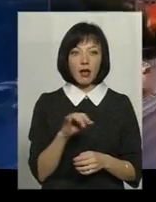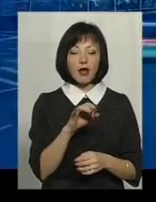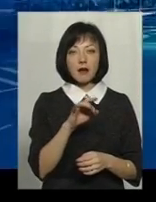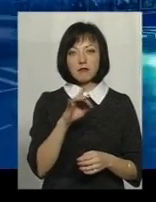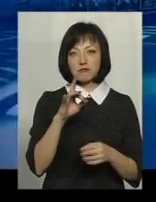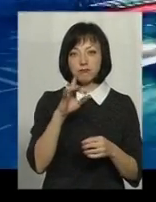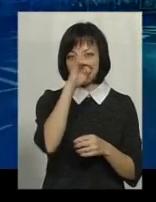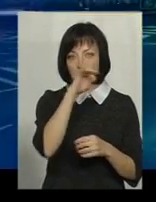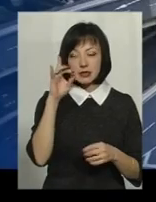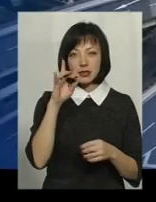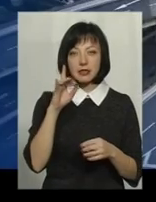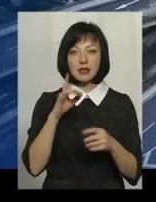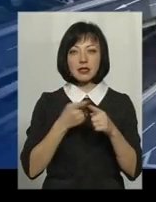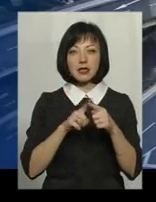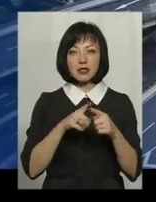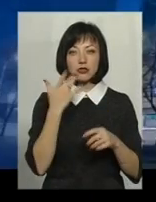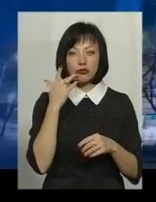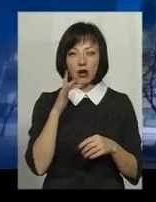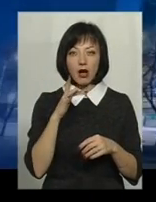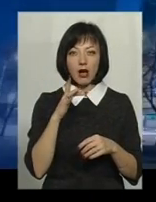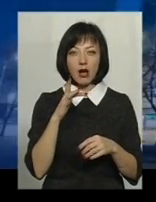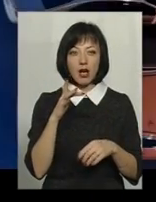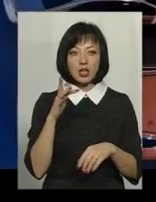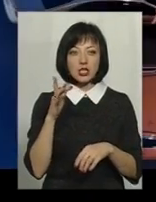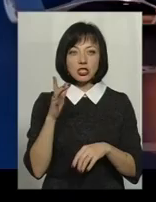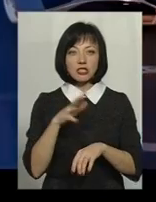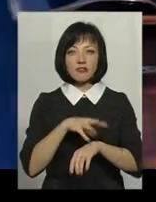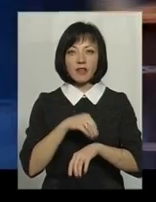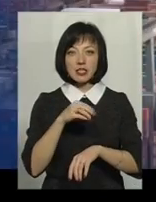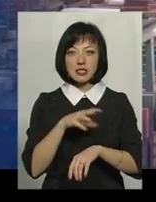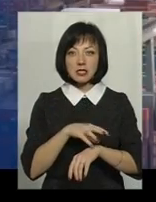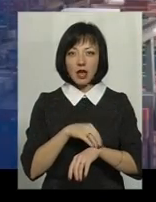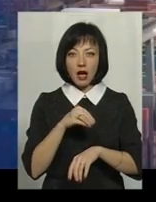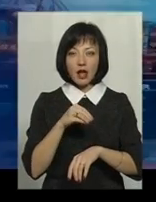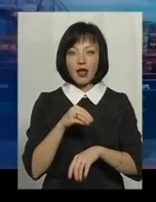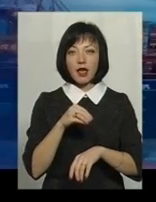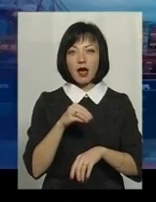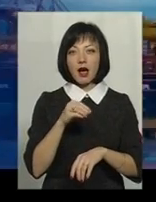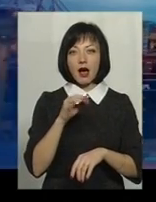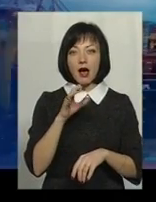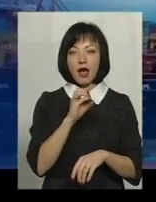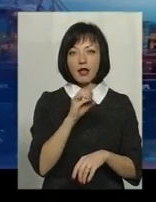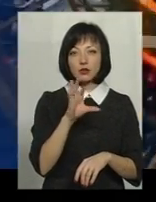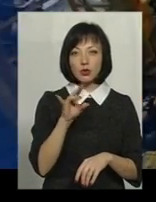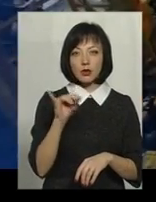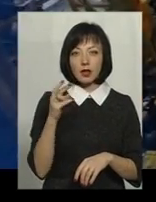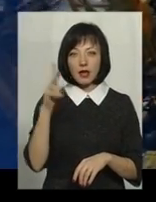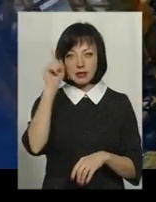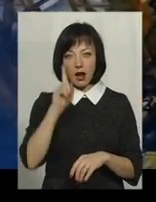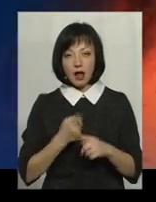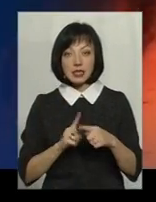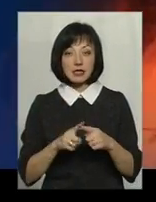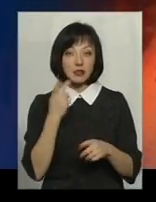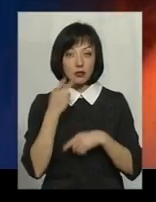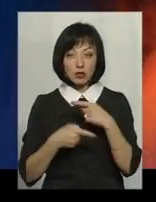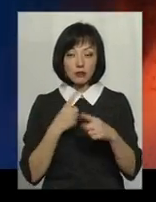Бразилія, США, Швейцарія, Естонія, Ізраїль. В усіх країнах, де ми бачили потужно розвинені кластери, це завжди